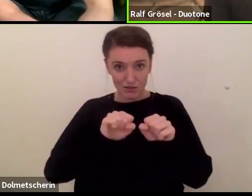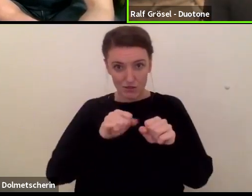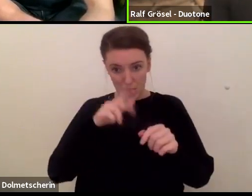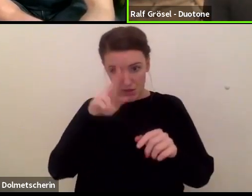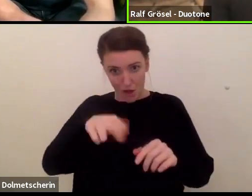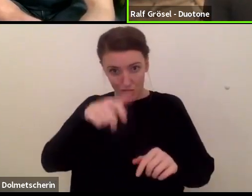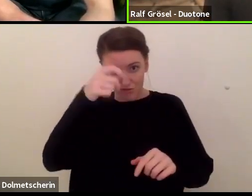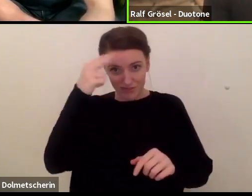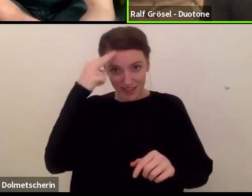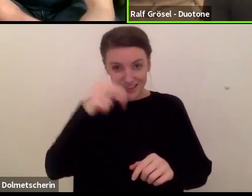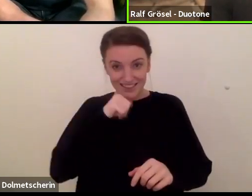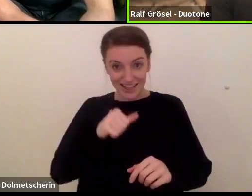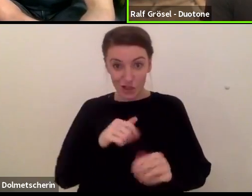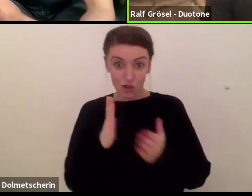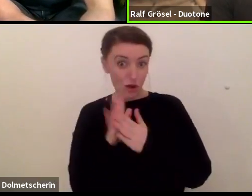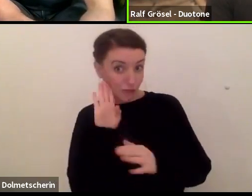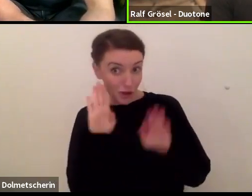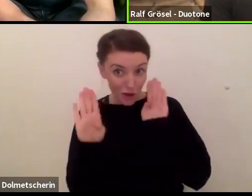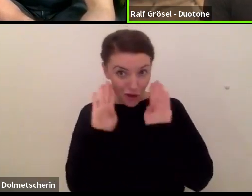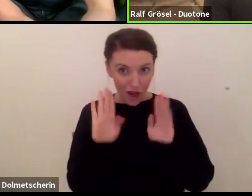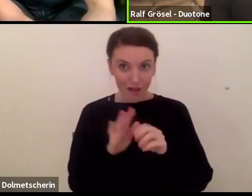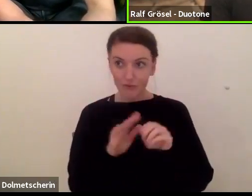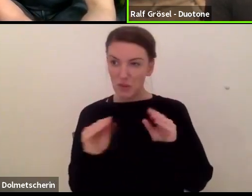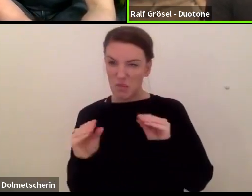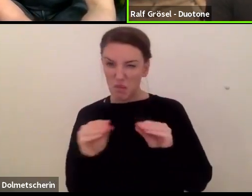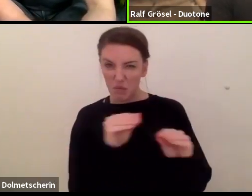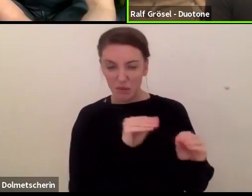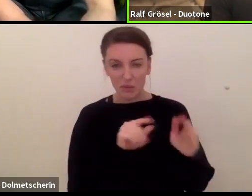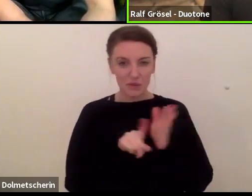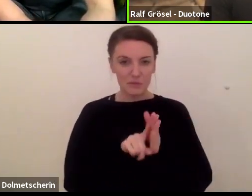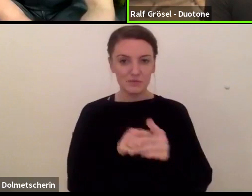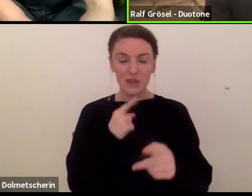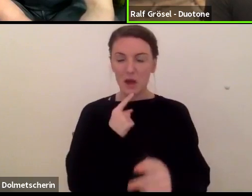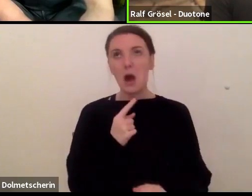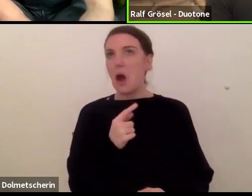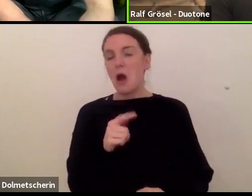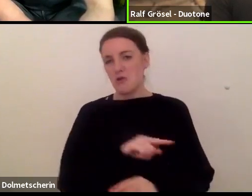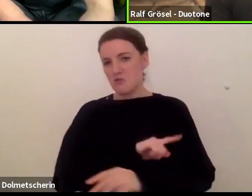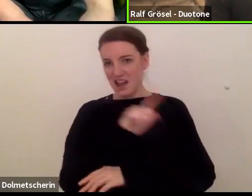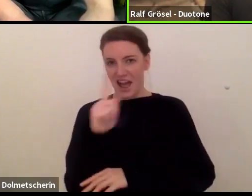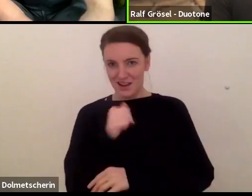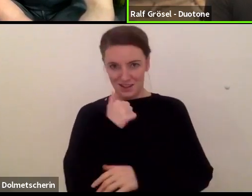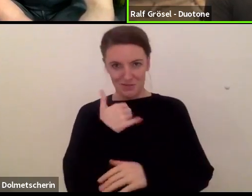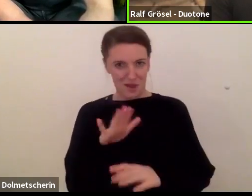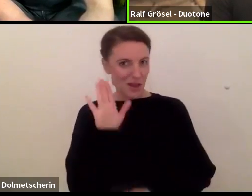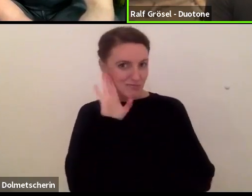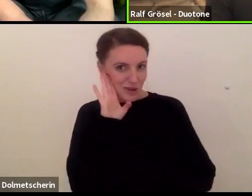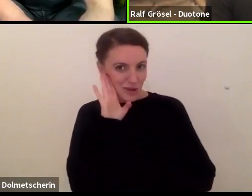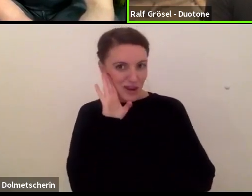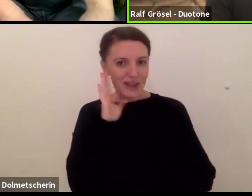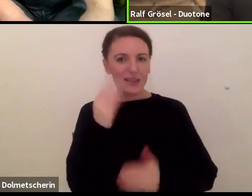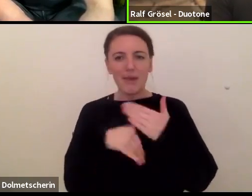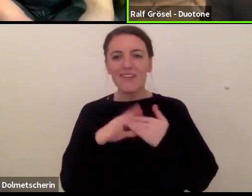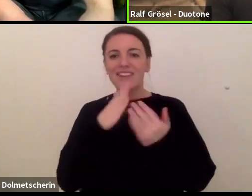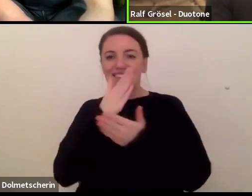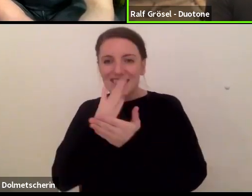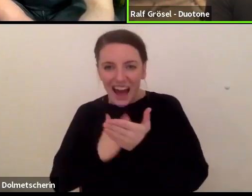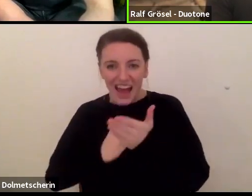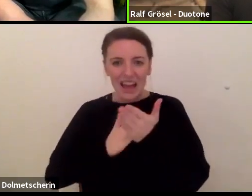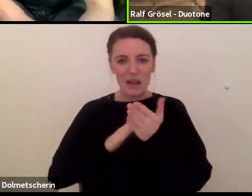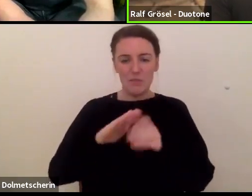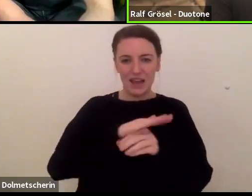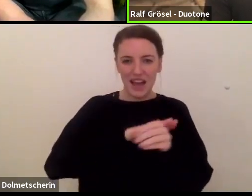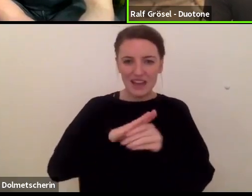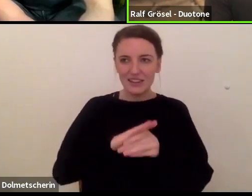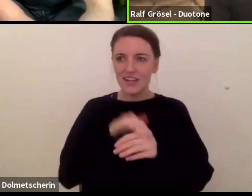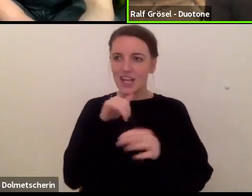also schimpfen ist jetzt relativ lange nicht mehr vorgekommen, da waren es aber meistens auch irgendwelche, sag ich mal, Komponenten, die irgendwie nicht funktioniert